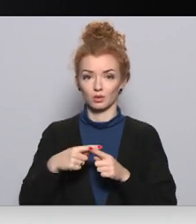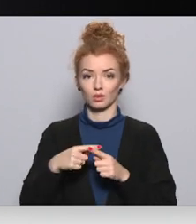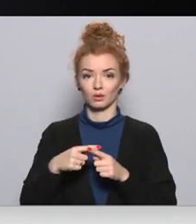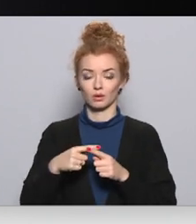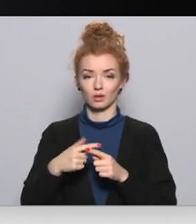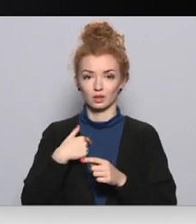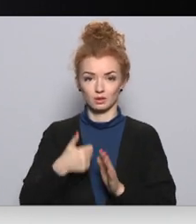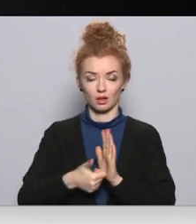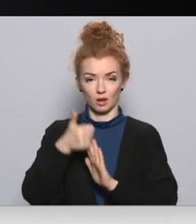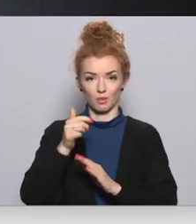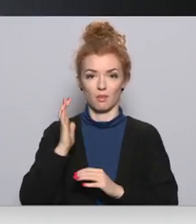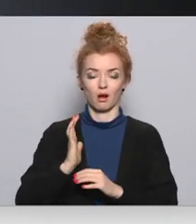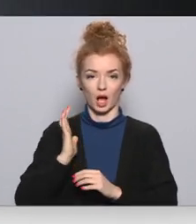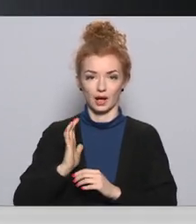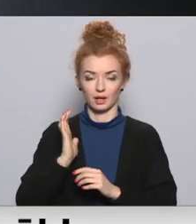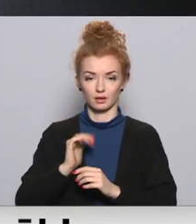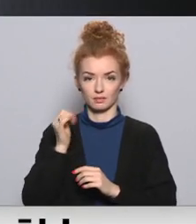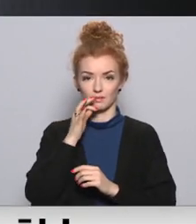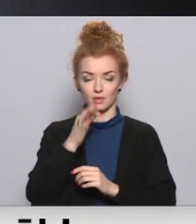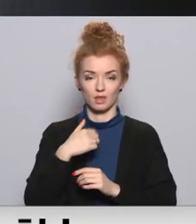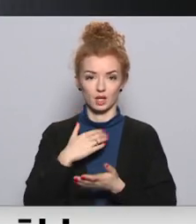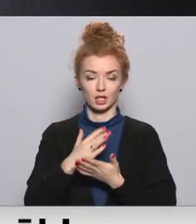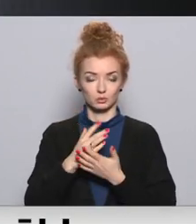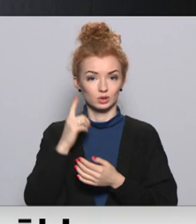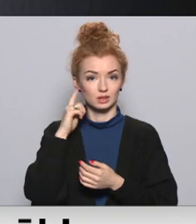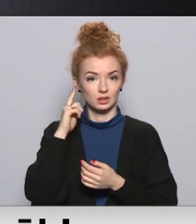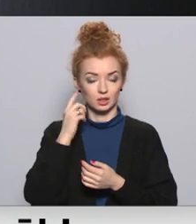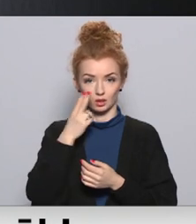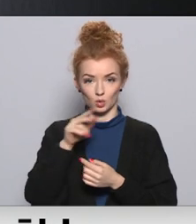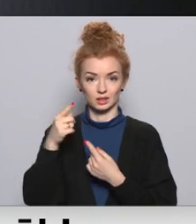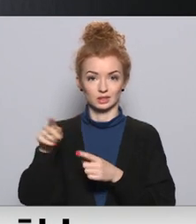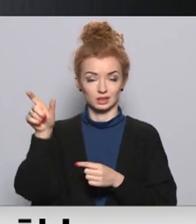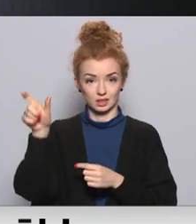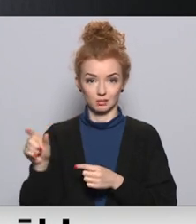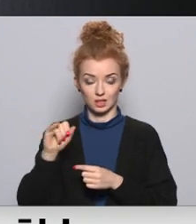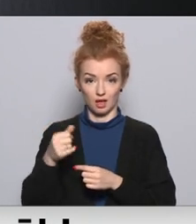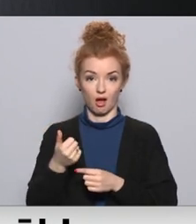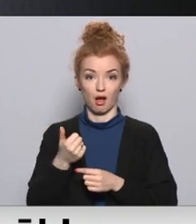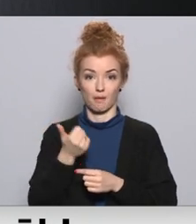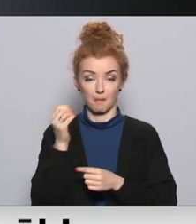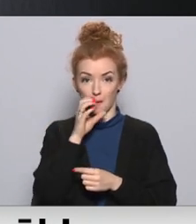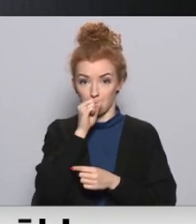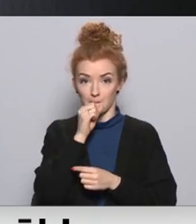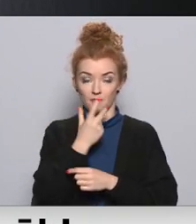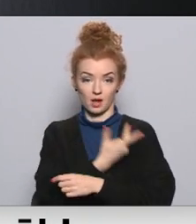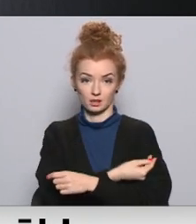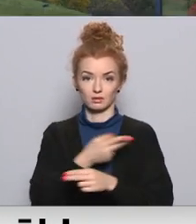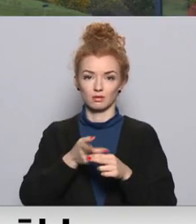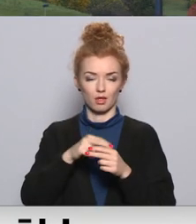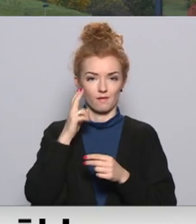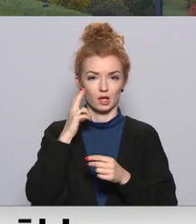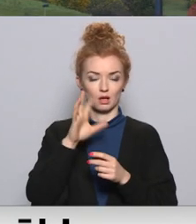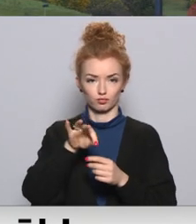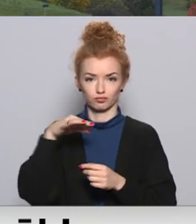Es labāk pagaidīšu. Es esmu dzirdējis no citiem, ka, ja viņi vakcinēsies par kluso, viņas izmetīs no mājām.